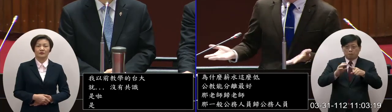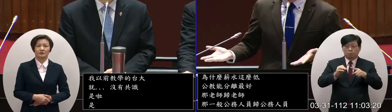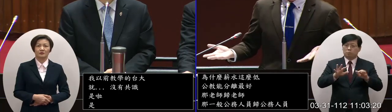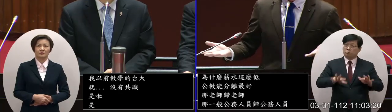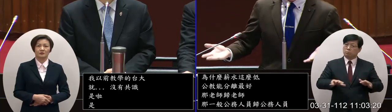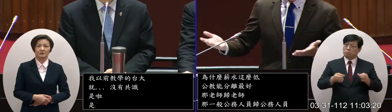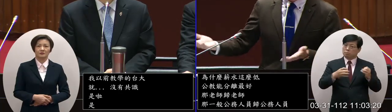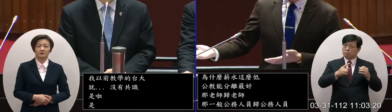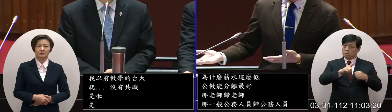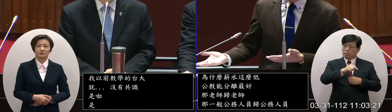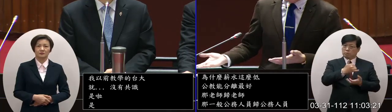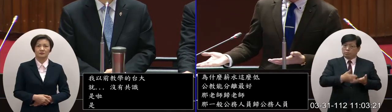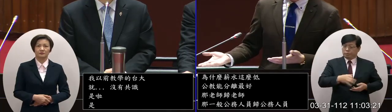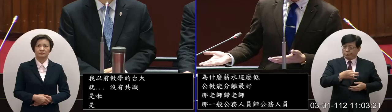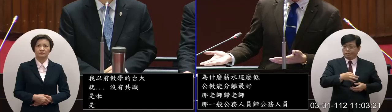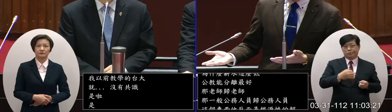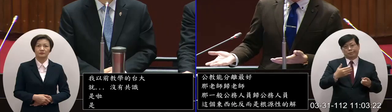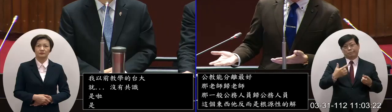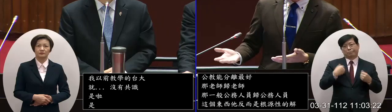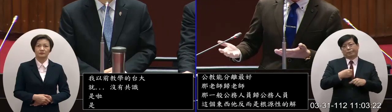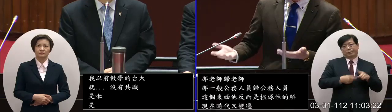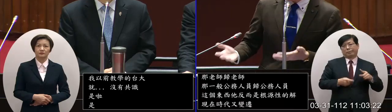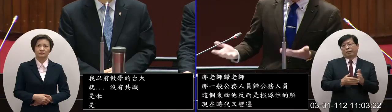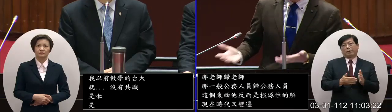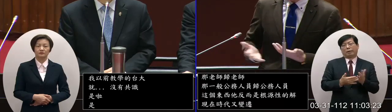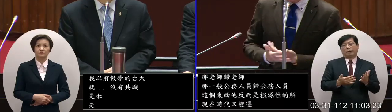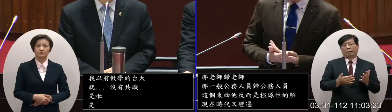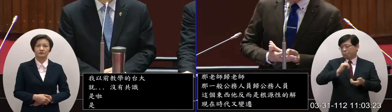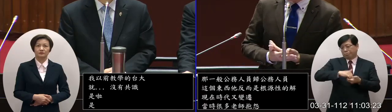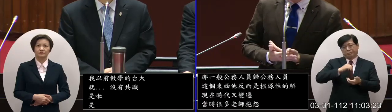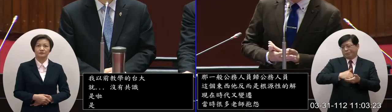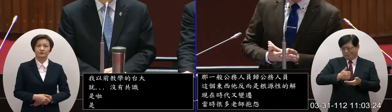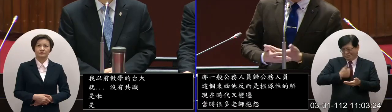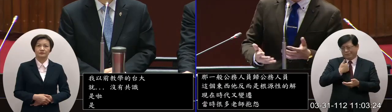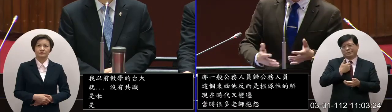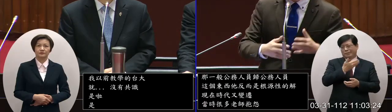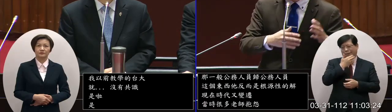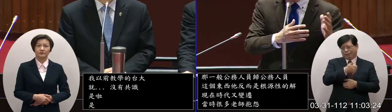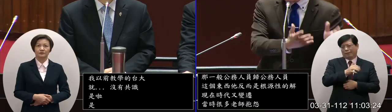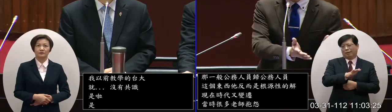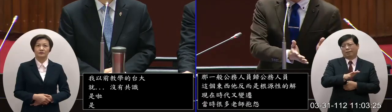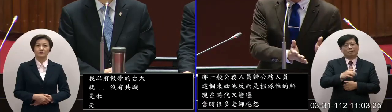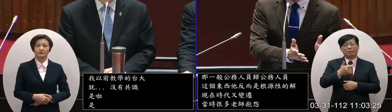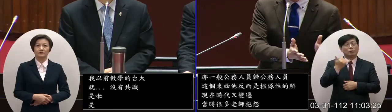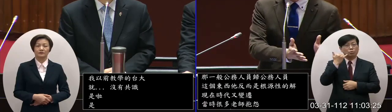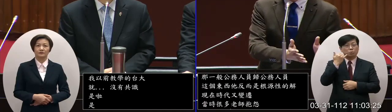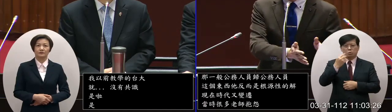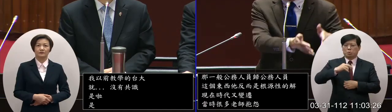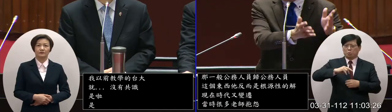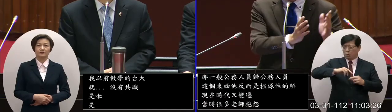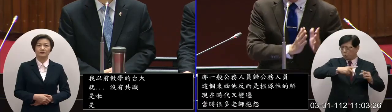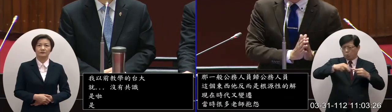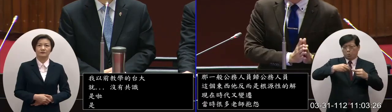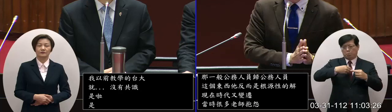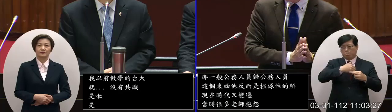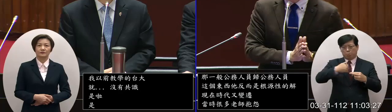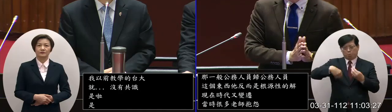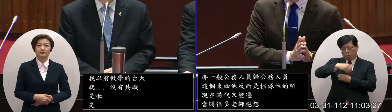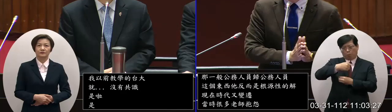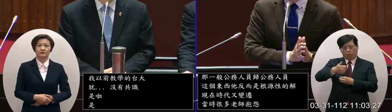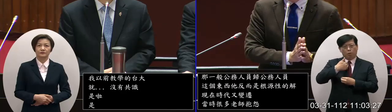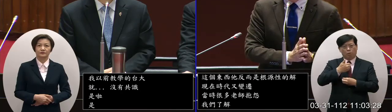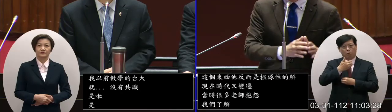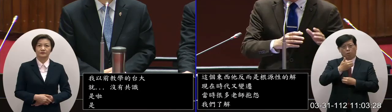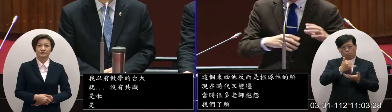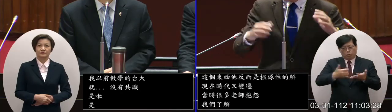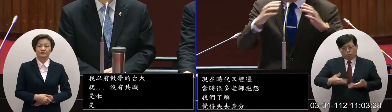坦白講教授的退休金就已經打折了他未必會更好今天如果給他更靈活的彈性說不定他退休金還